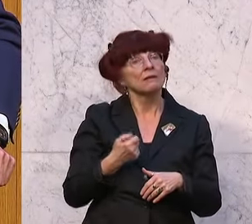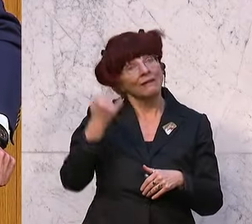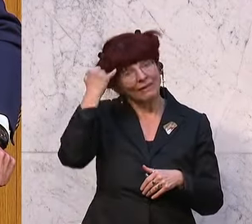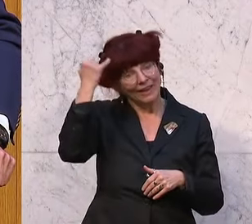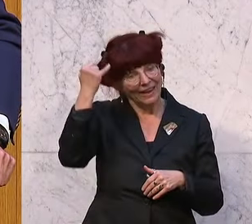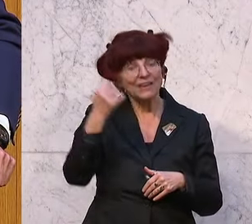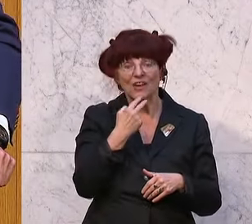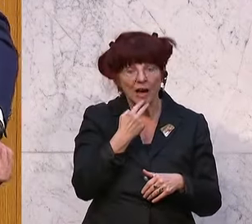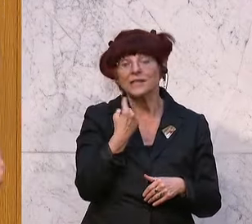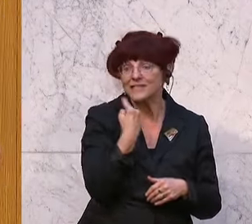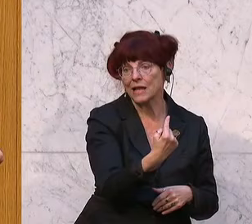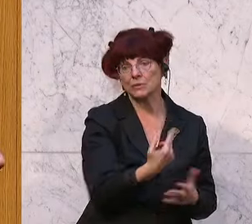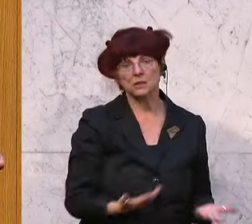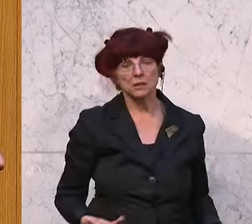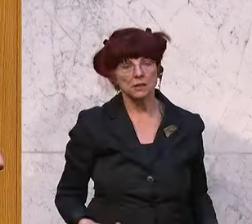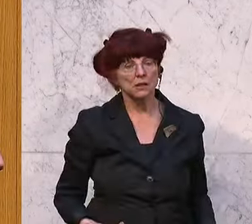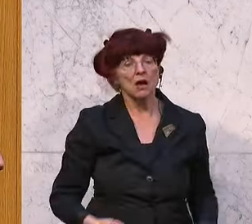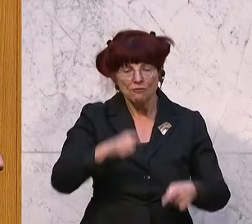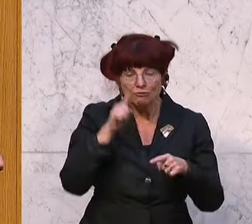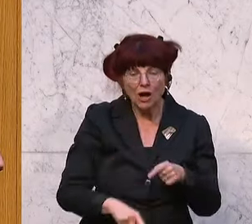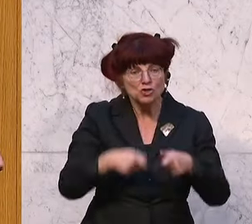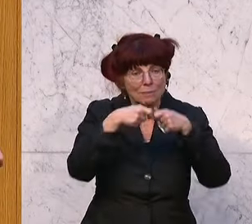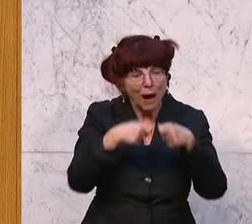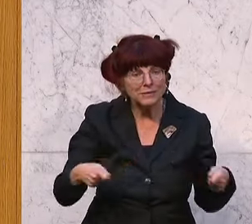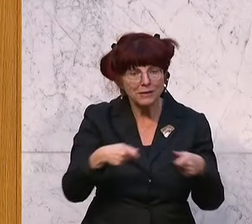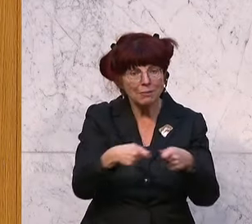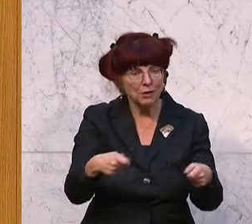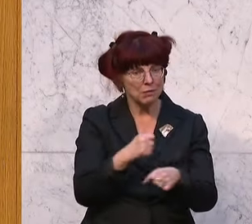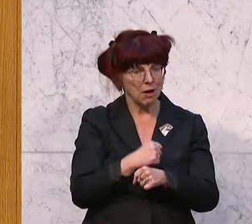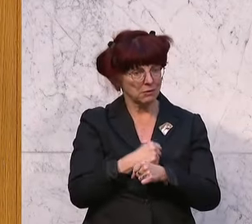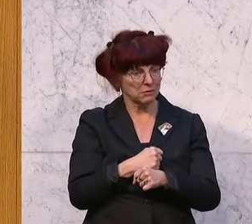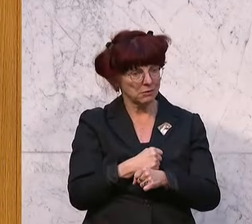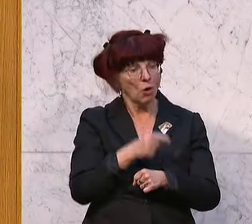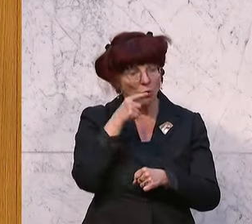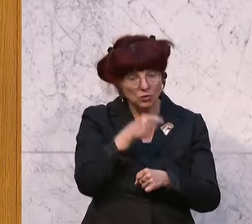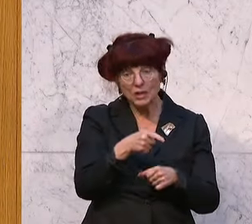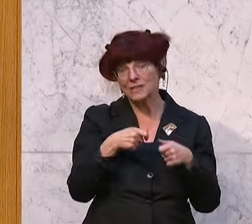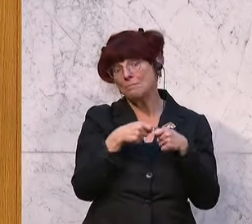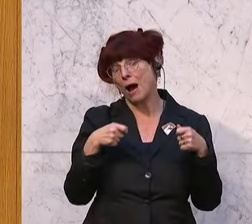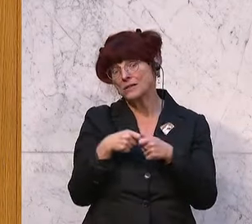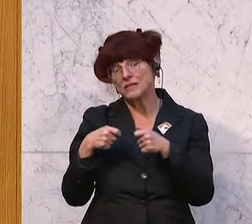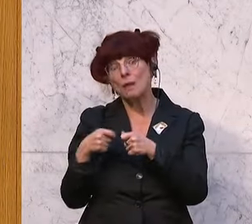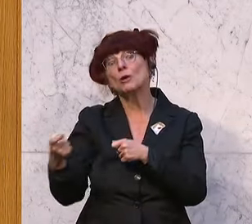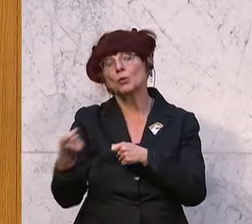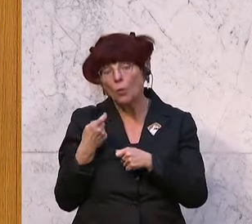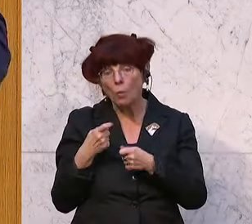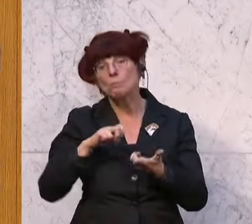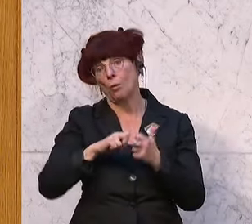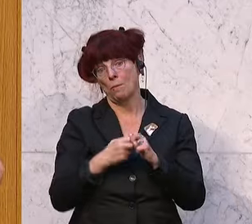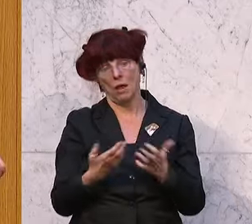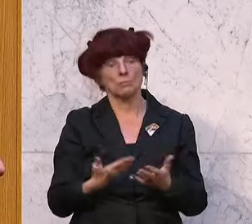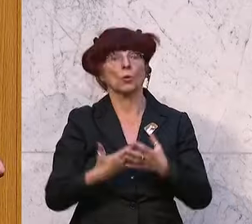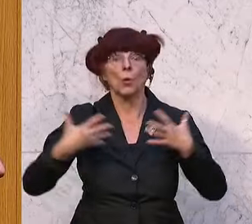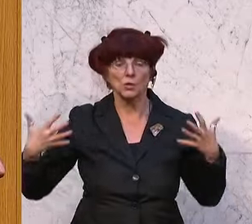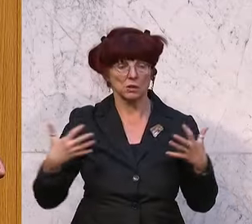Ihre Maßnahmen gewesen sind. Dass es die falschen Maßnahmen gewesen sind und dass es diese Maßnahmen waren, die uns überhaupt in diese Situation